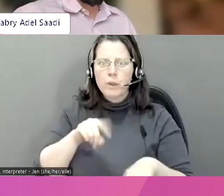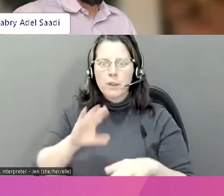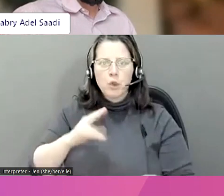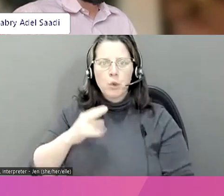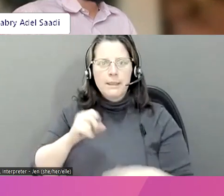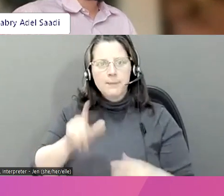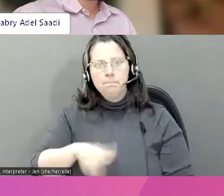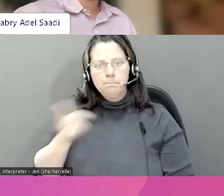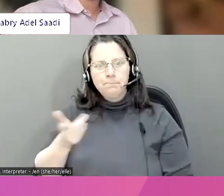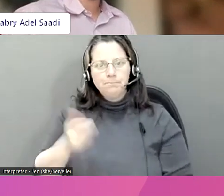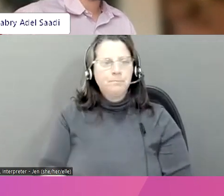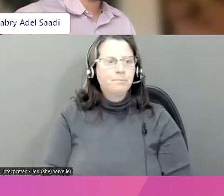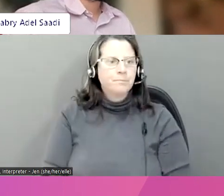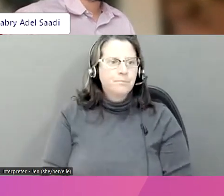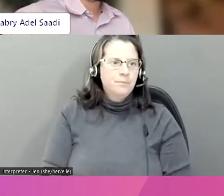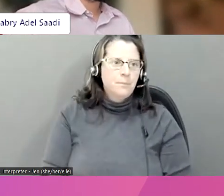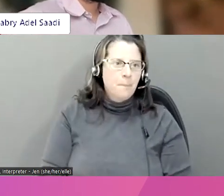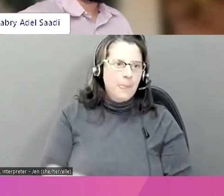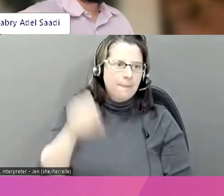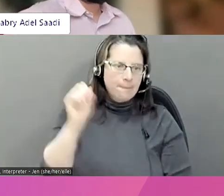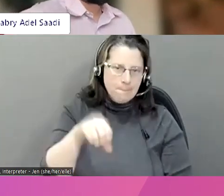ressources. Chris, à vous la parole.